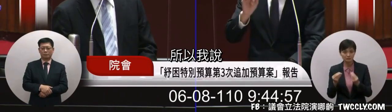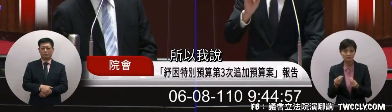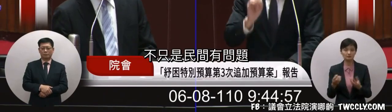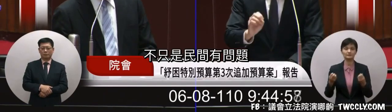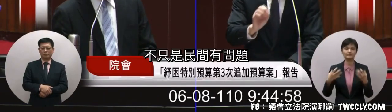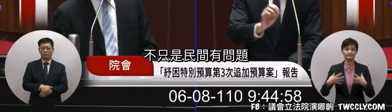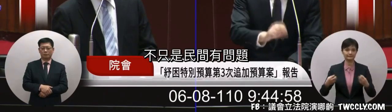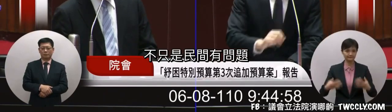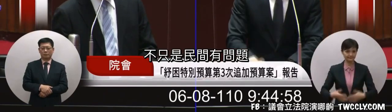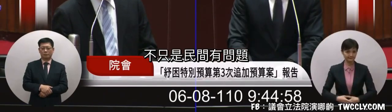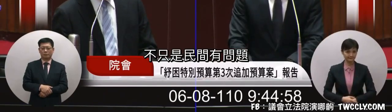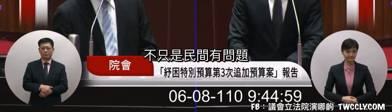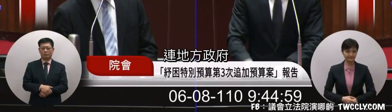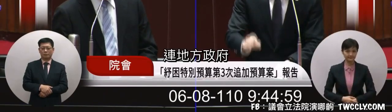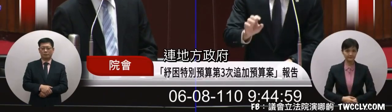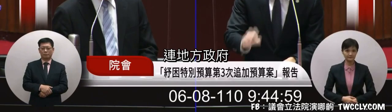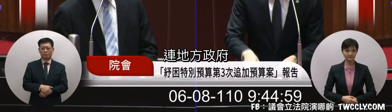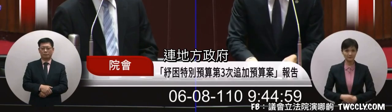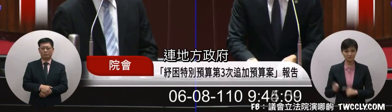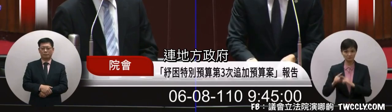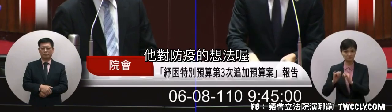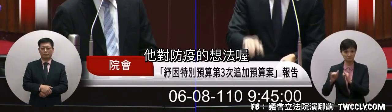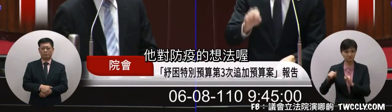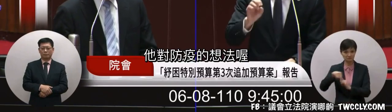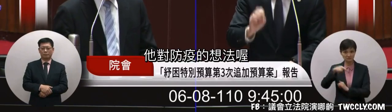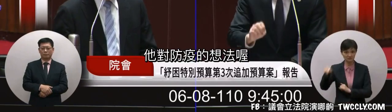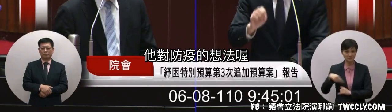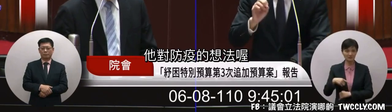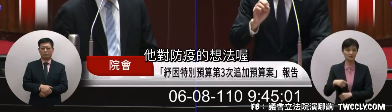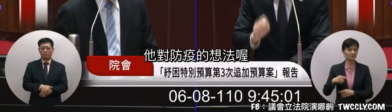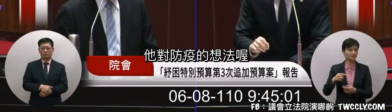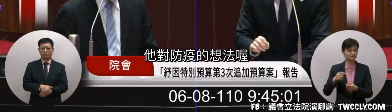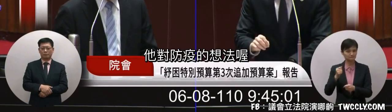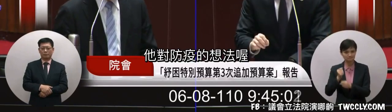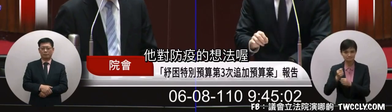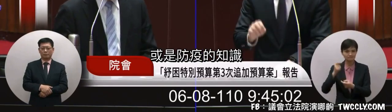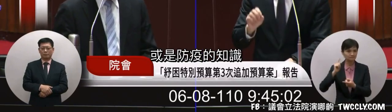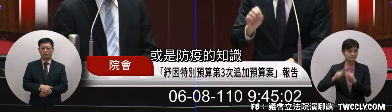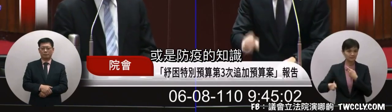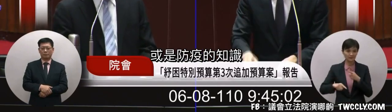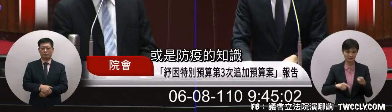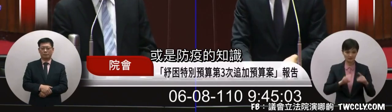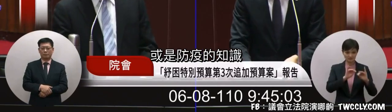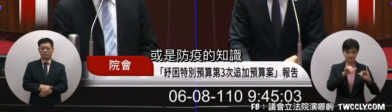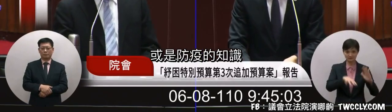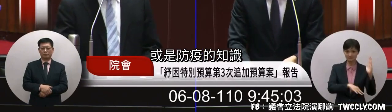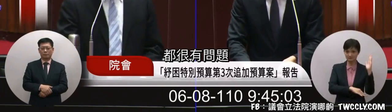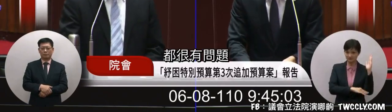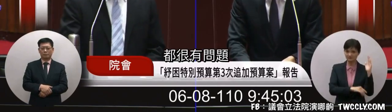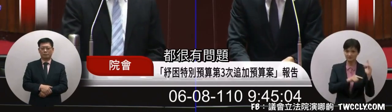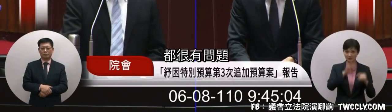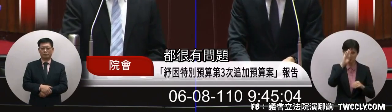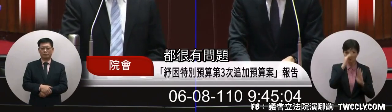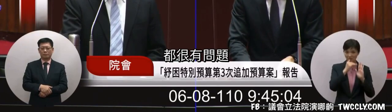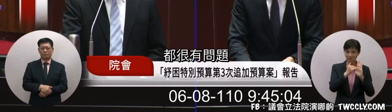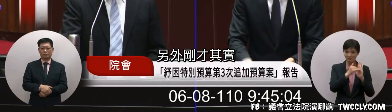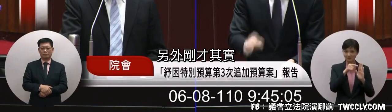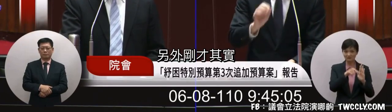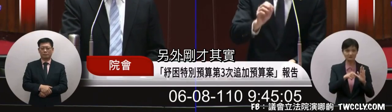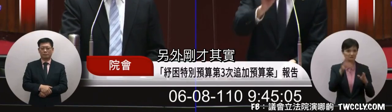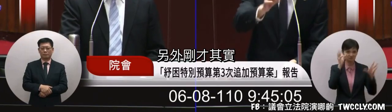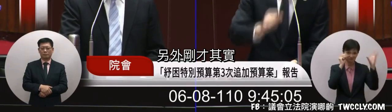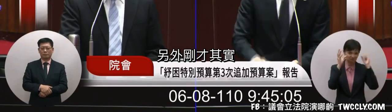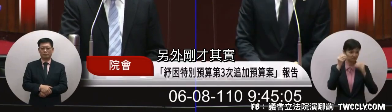我說如果是民間有問題連地方政府他對這個風業的循環那是風業的地式都很有問題